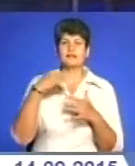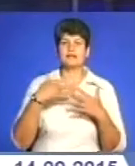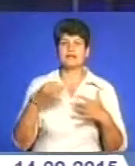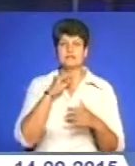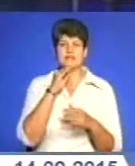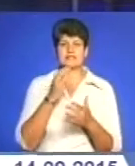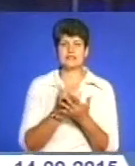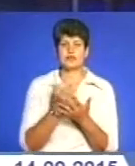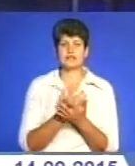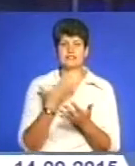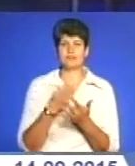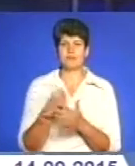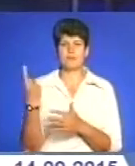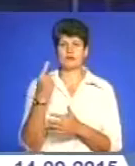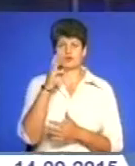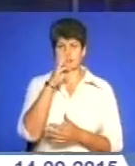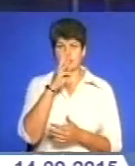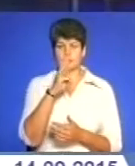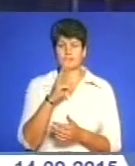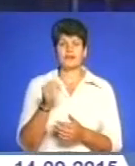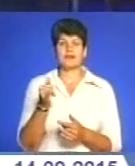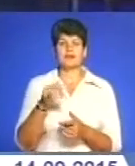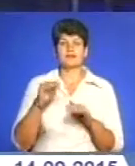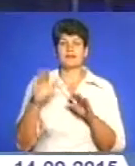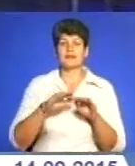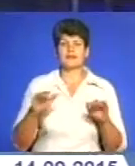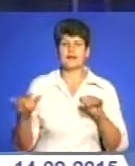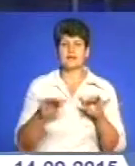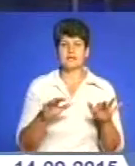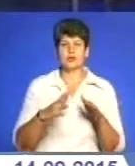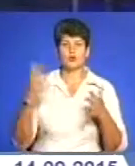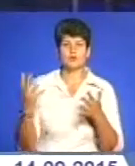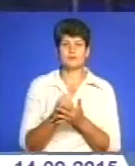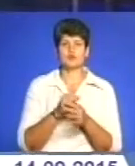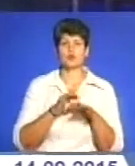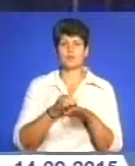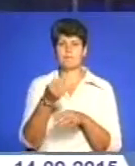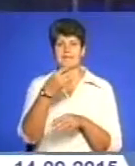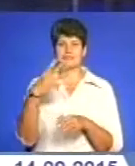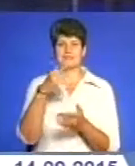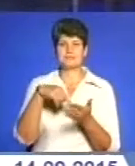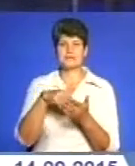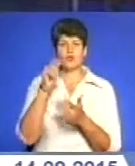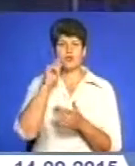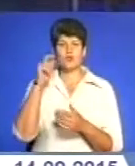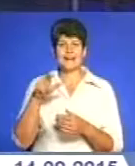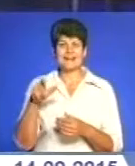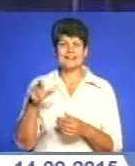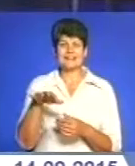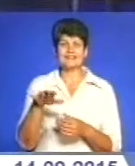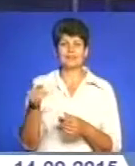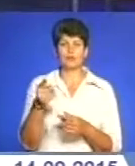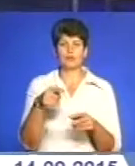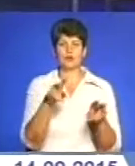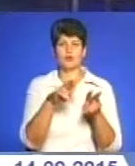заробити свою першу заробітну плату. Інтерактивний дитячий захід успішно провели вже в 15 містах України. У Тернополі огляне